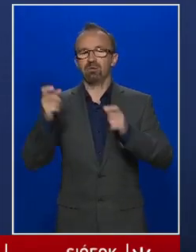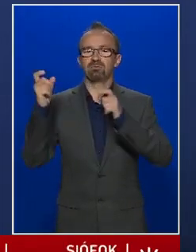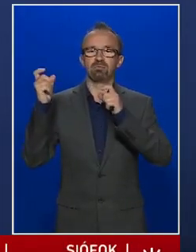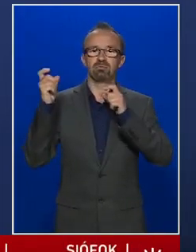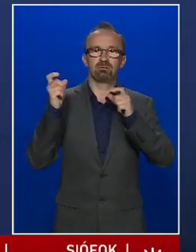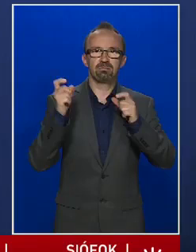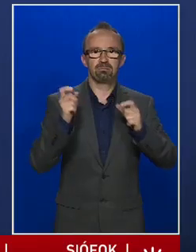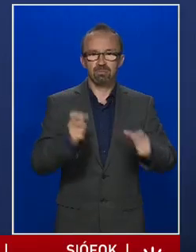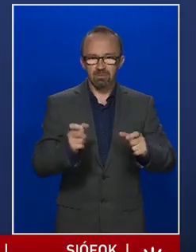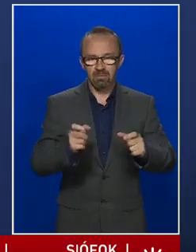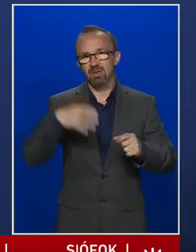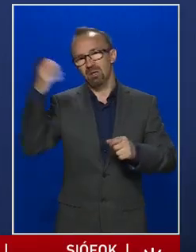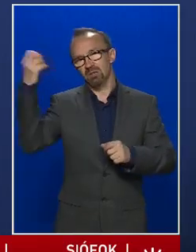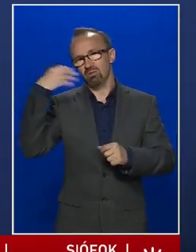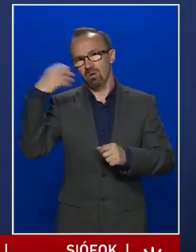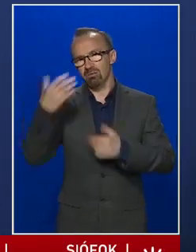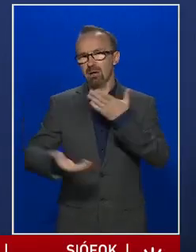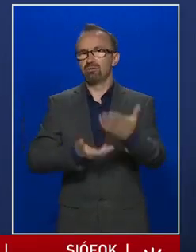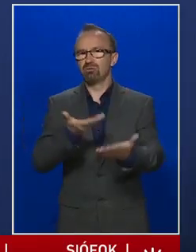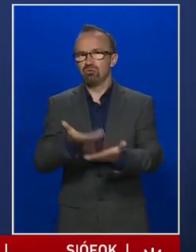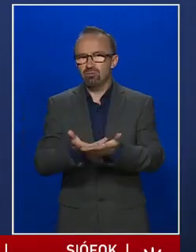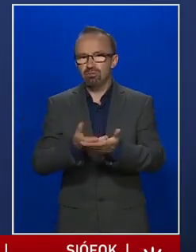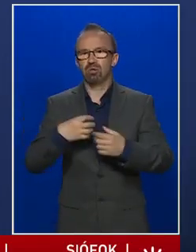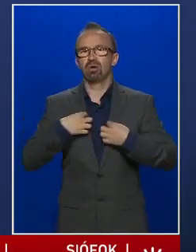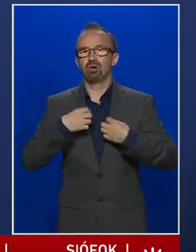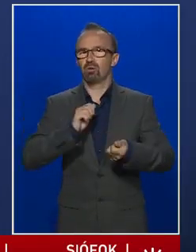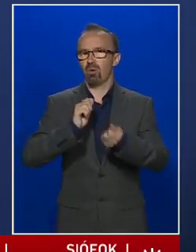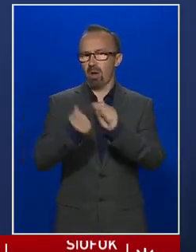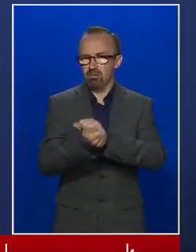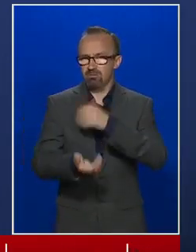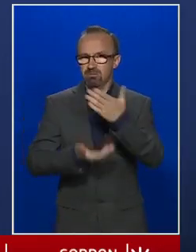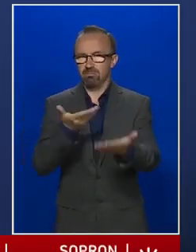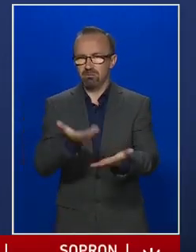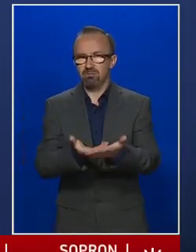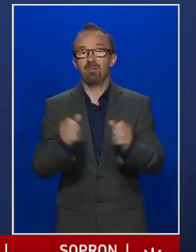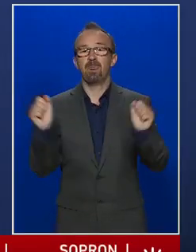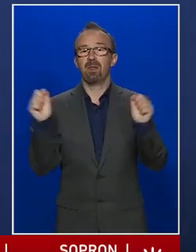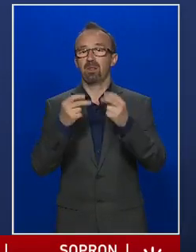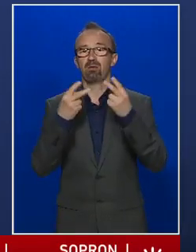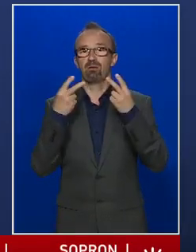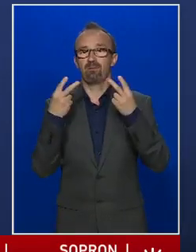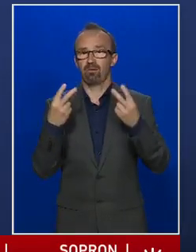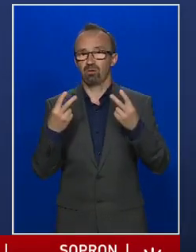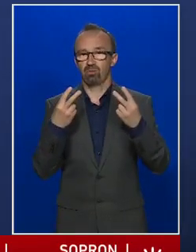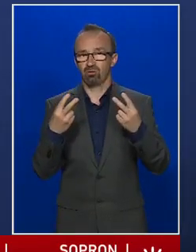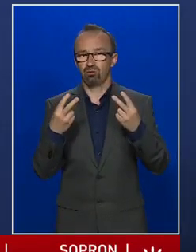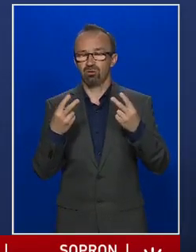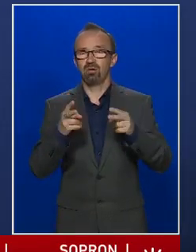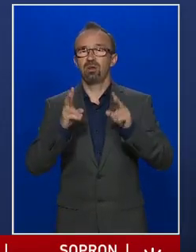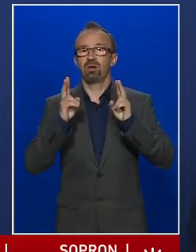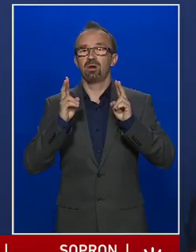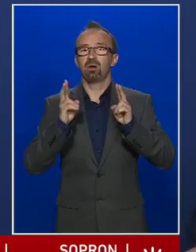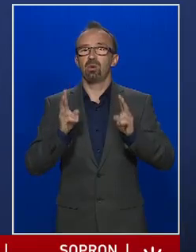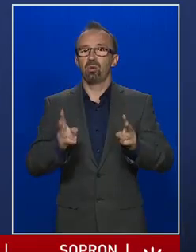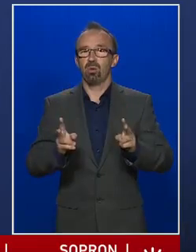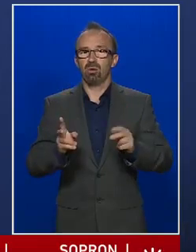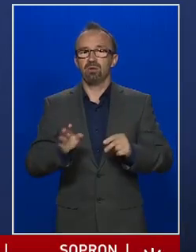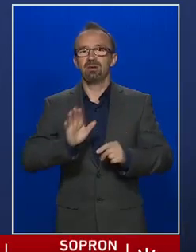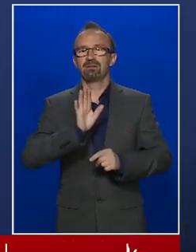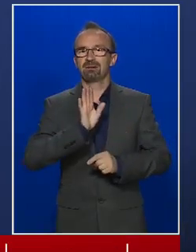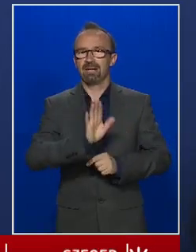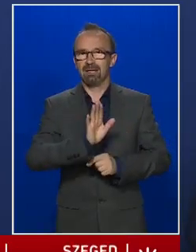követően zuhanyozzanak le, váltsanak ruhát, és nagyon fontos az, hogy az ő